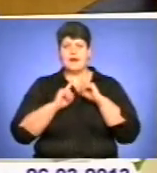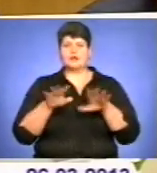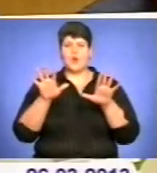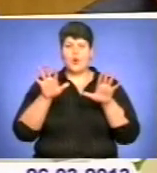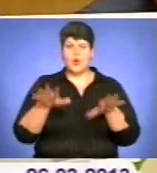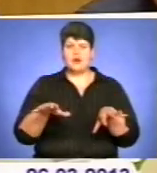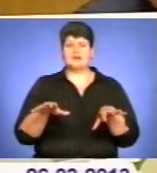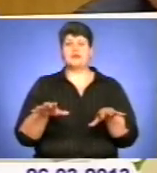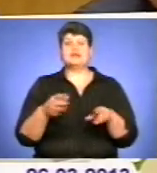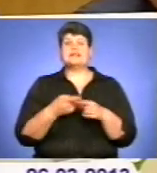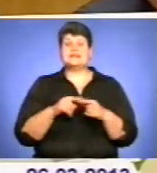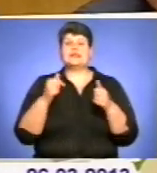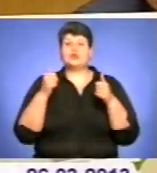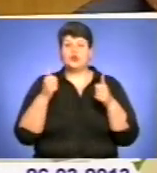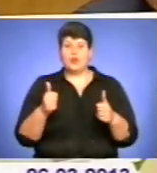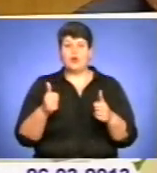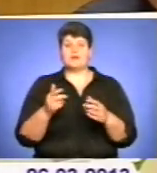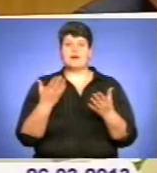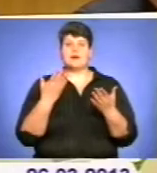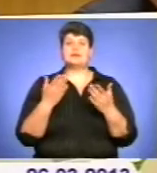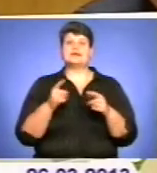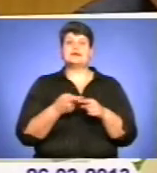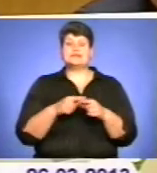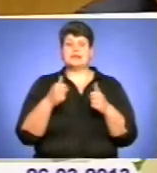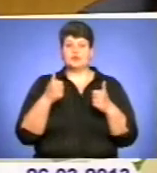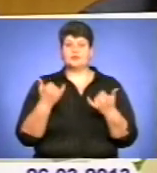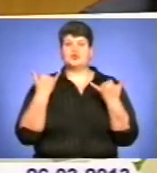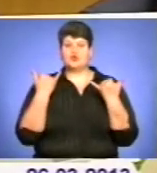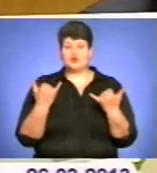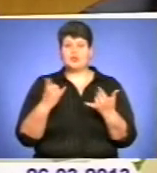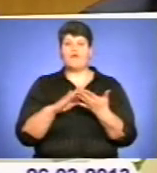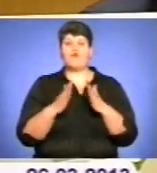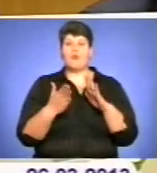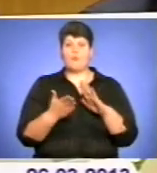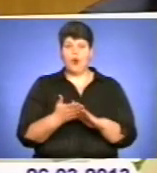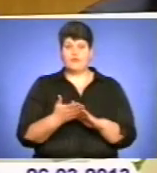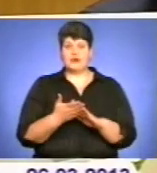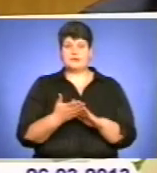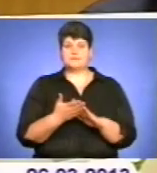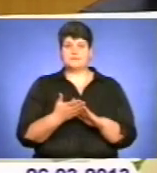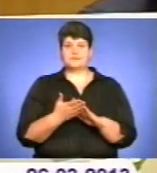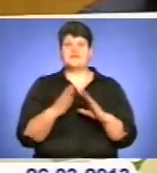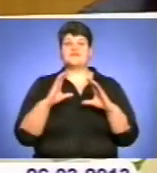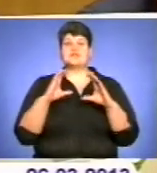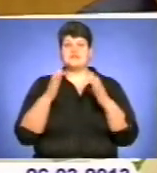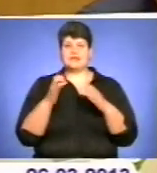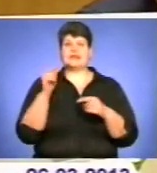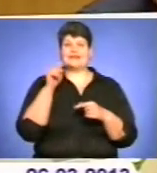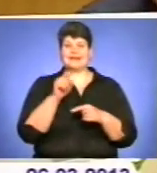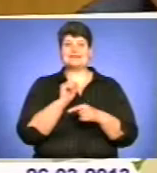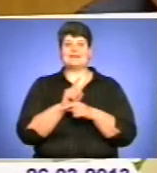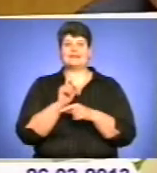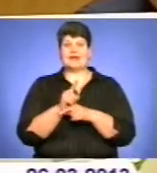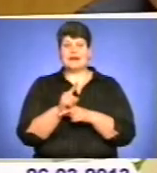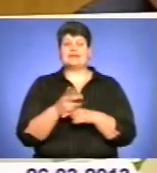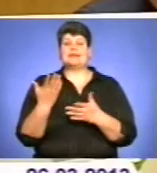Це добре. Це добре, що сьогодні в умовах світлі тих завдань, які